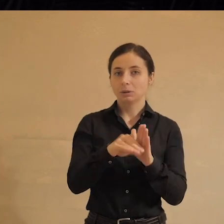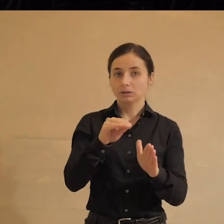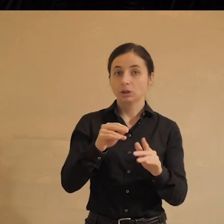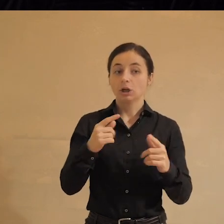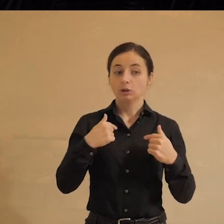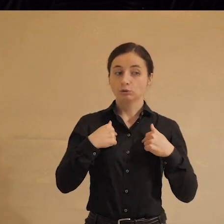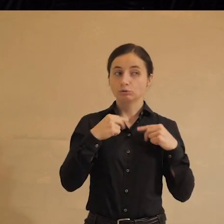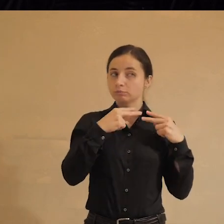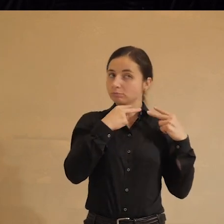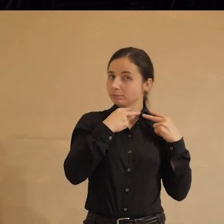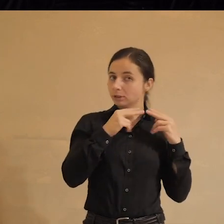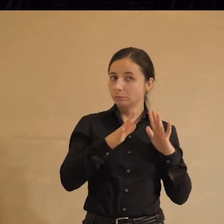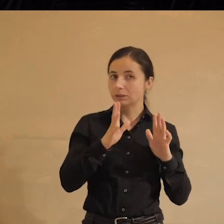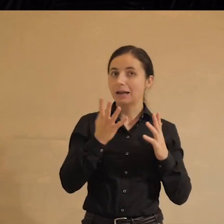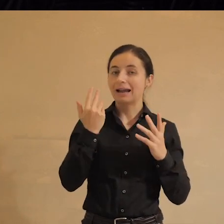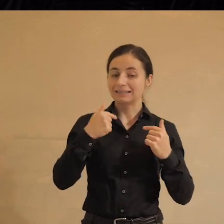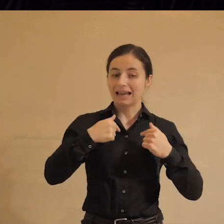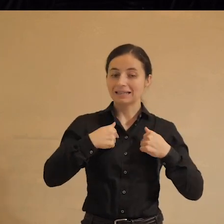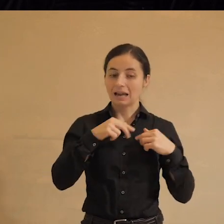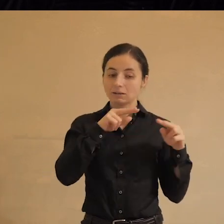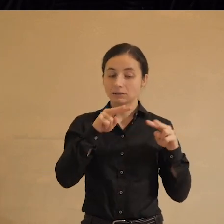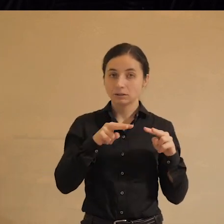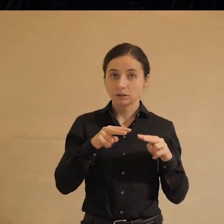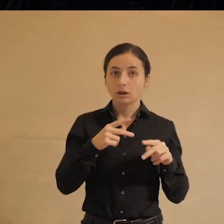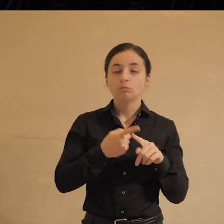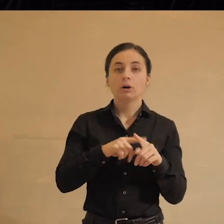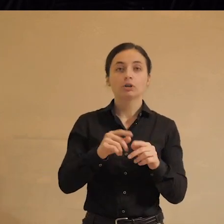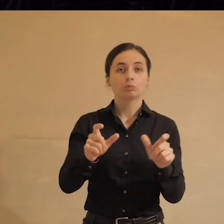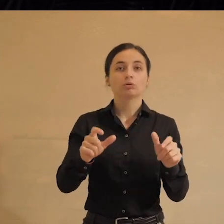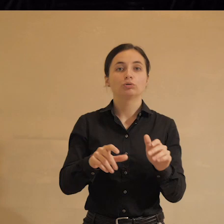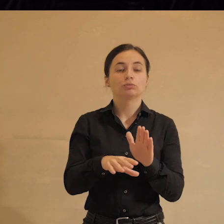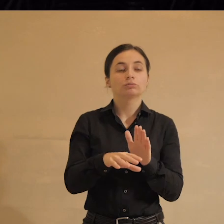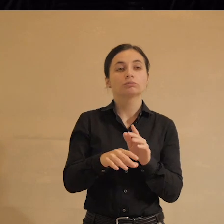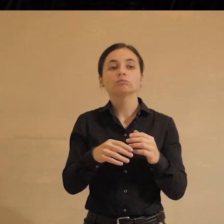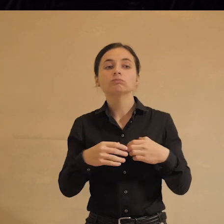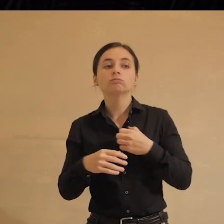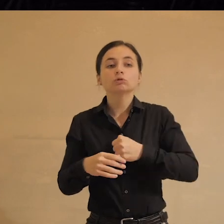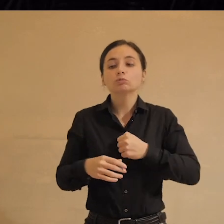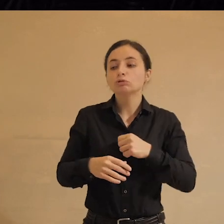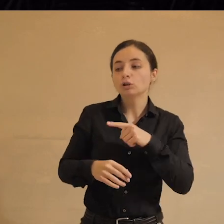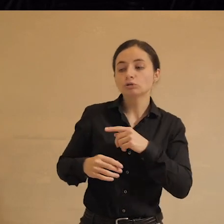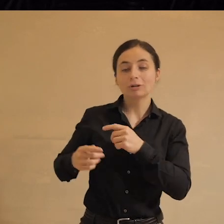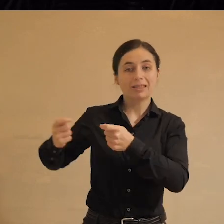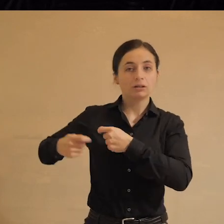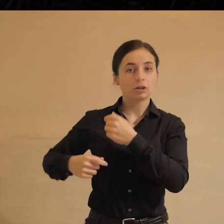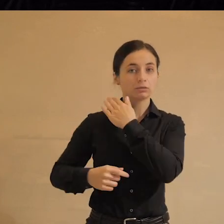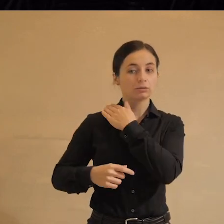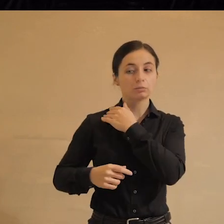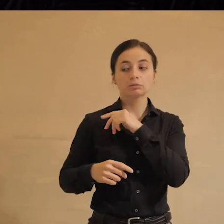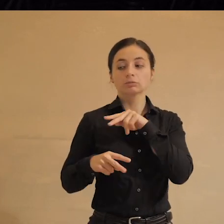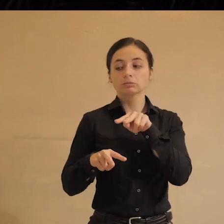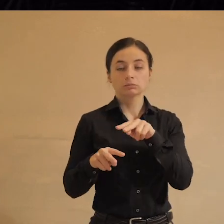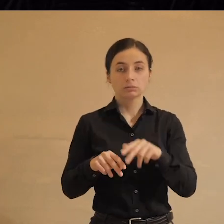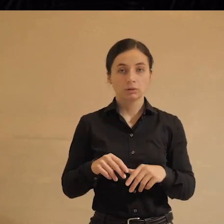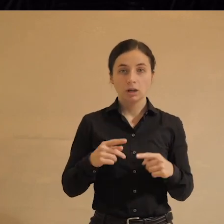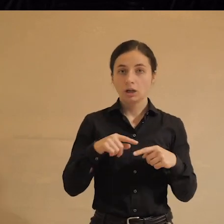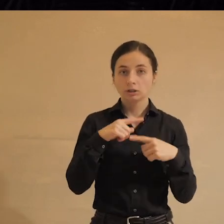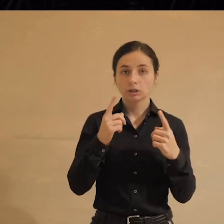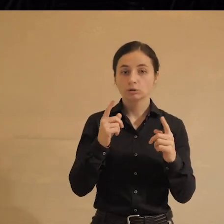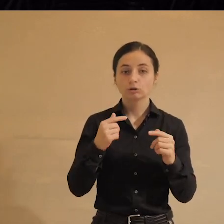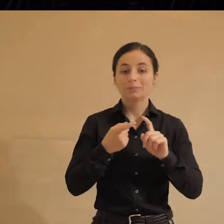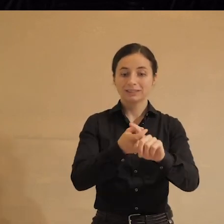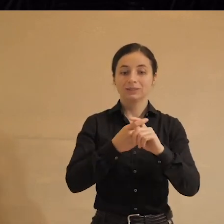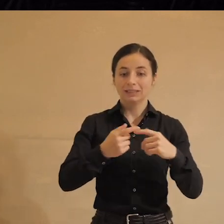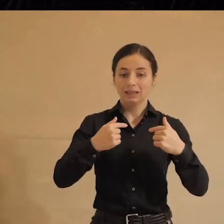хотим, чтобы за нами не смотрели, когда мы голосуем, поэтому люди возмущаются, если начальство пытается стоять за спиной. И мы не хотим, чтобы нас можно было связать с нашим